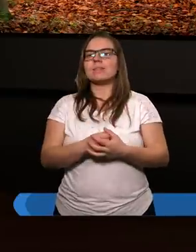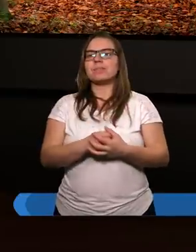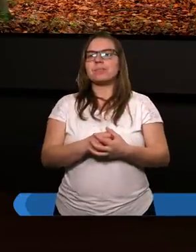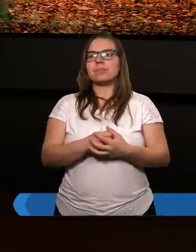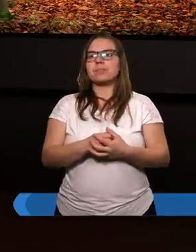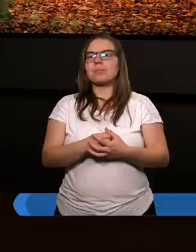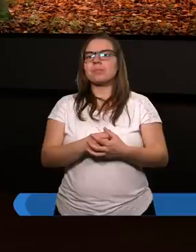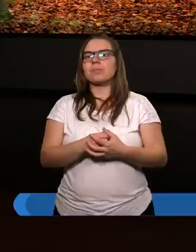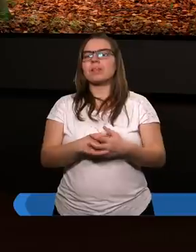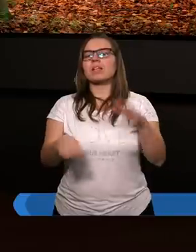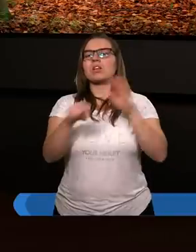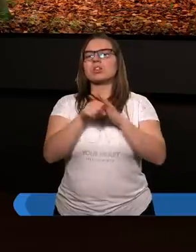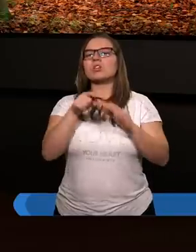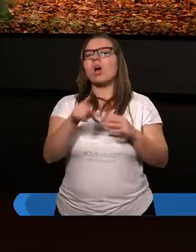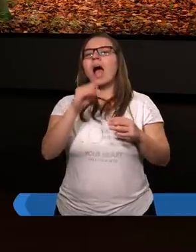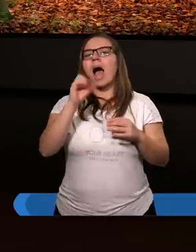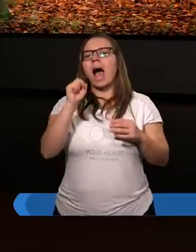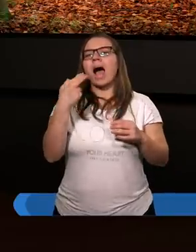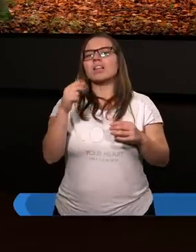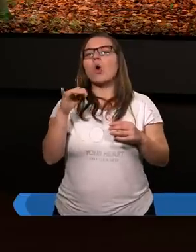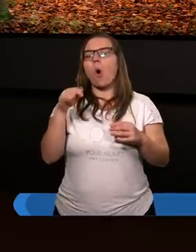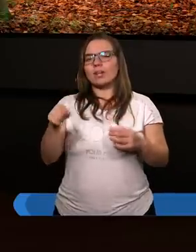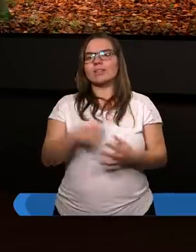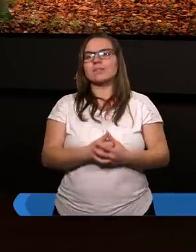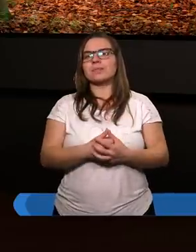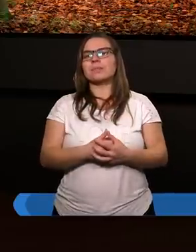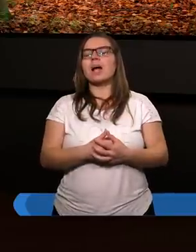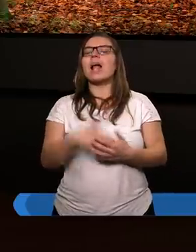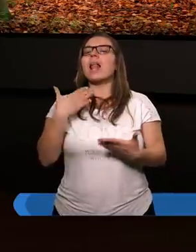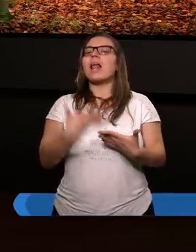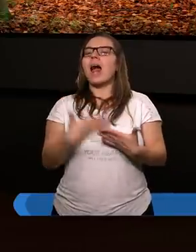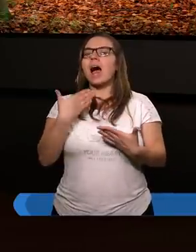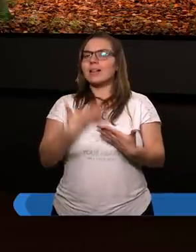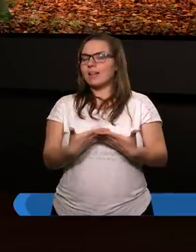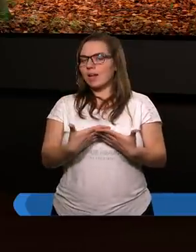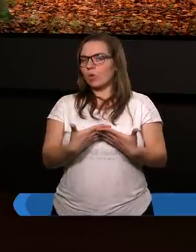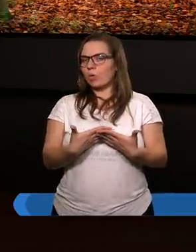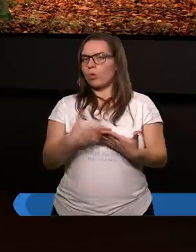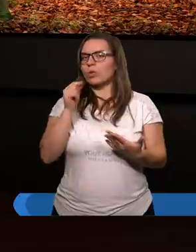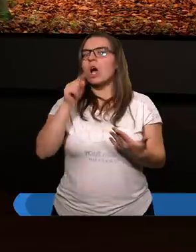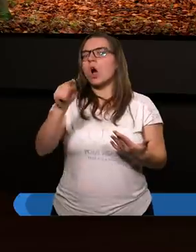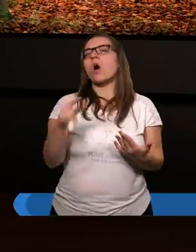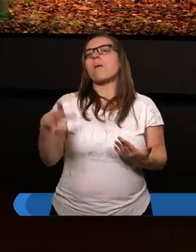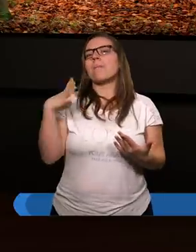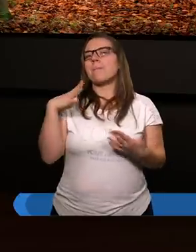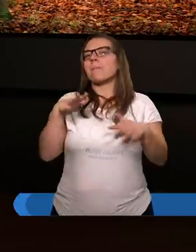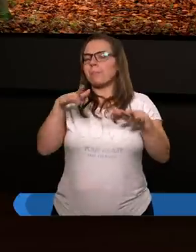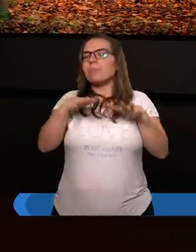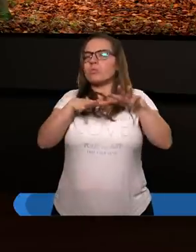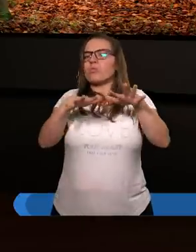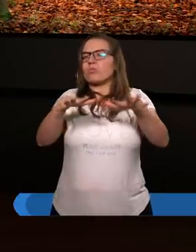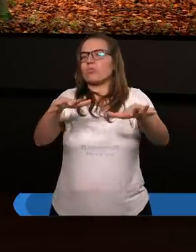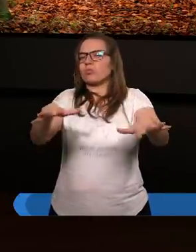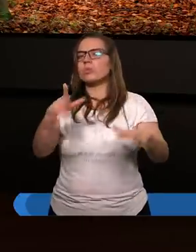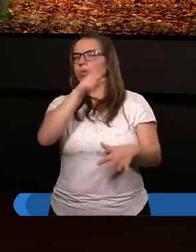w zborze w Antiochi. dlatego, że tam było sporo ludzi,